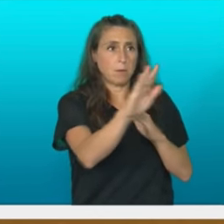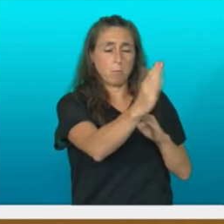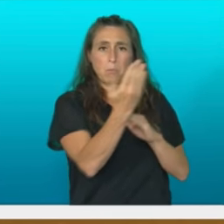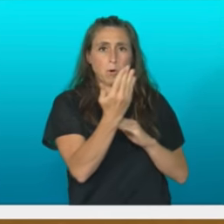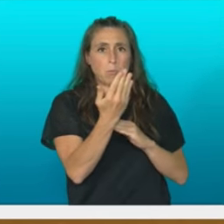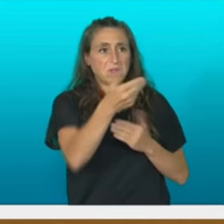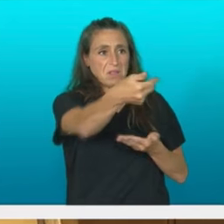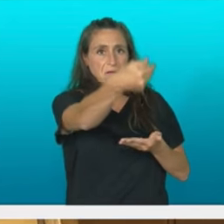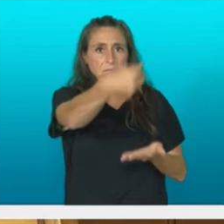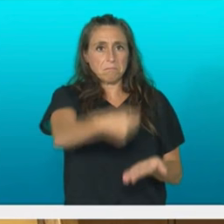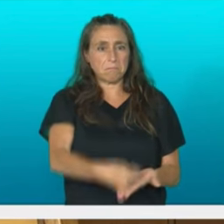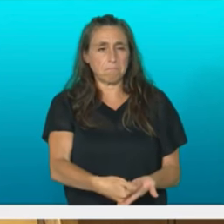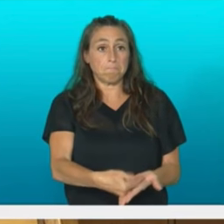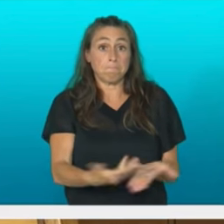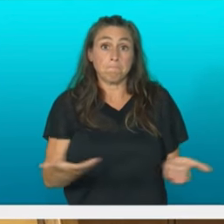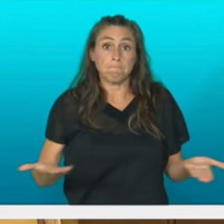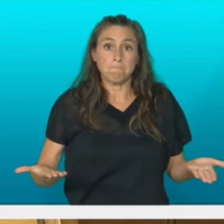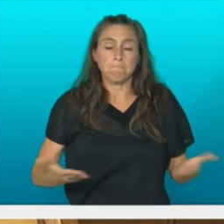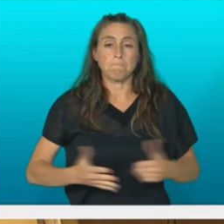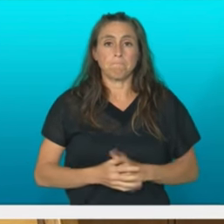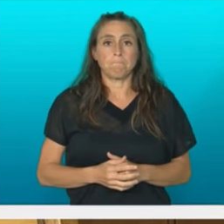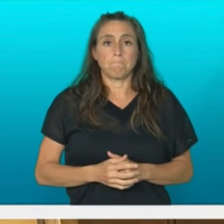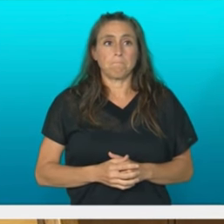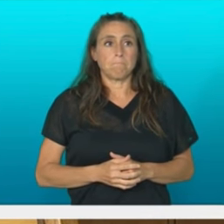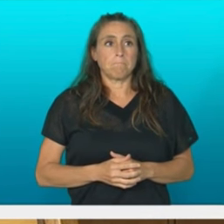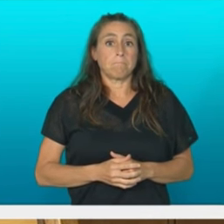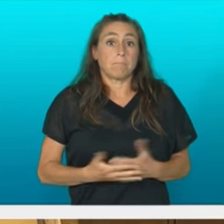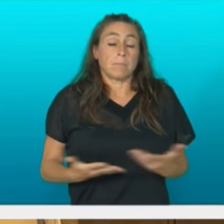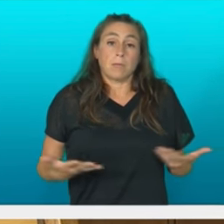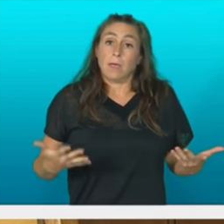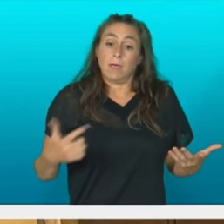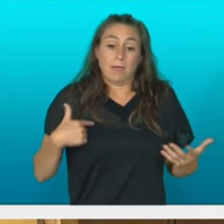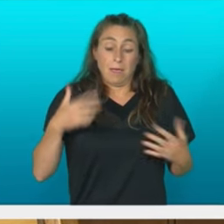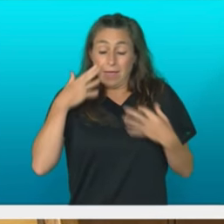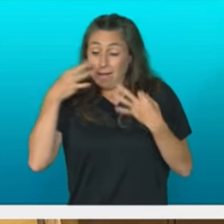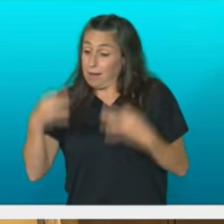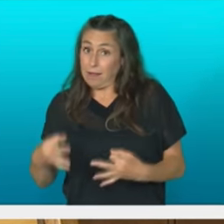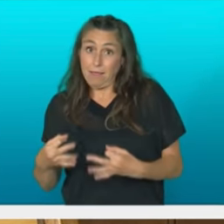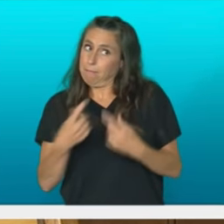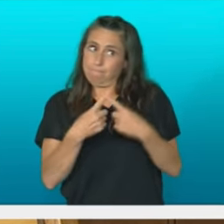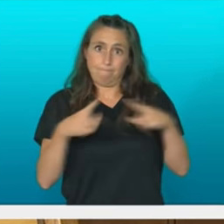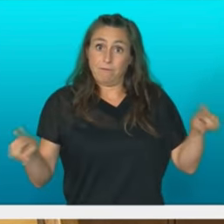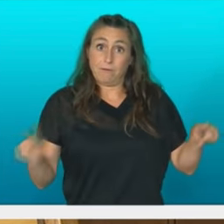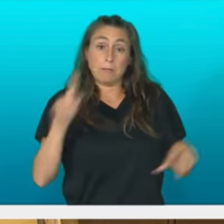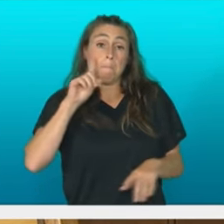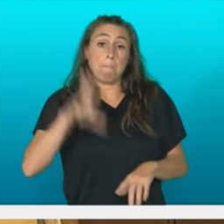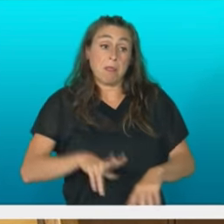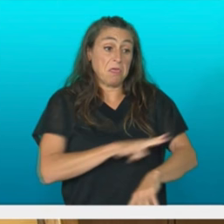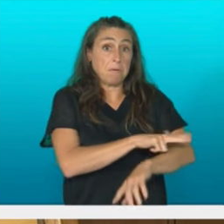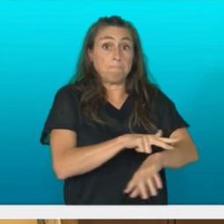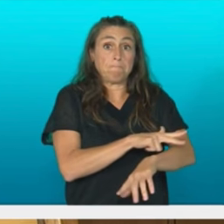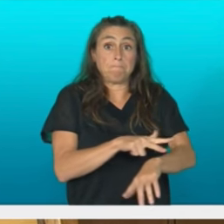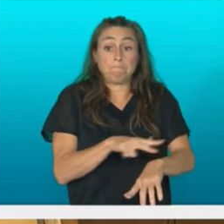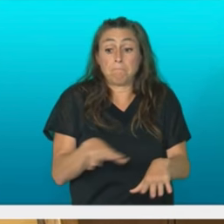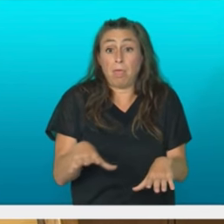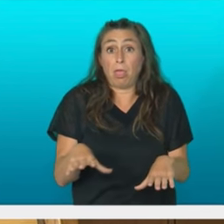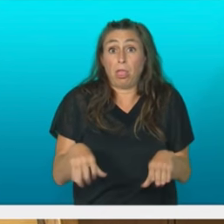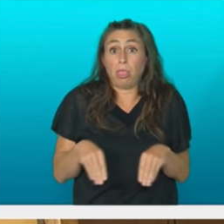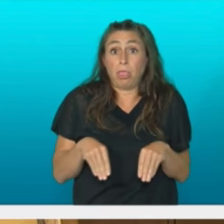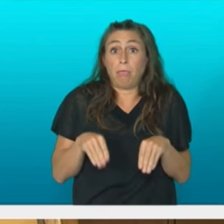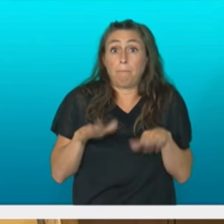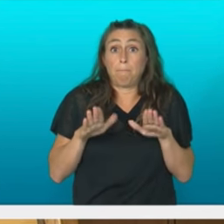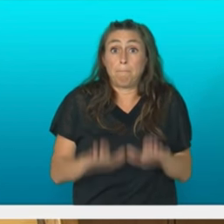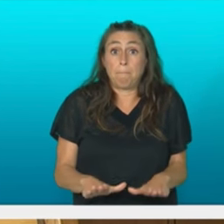maiganean jardu diguzuna. Errealismoaren izenean, zure gobernuak badirudi konformismo paralizantea